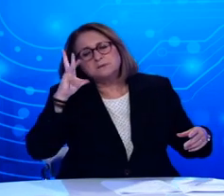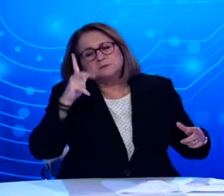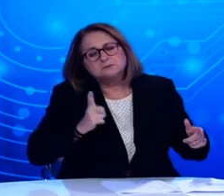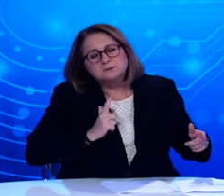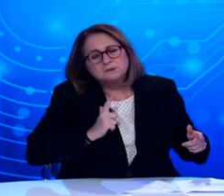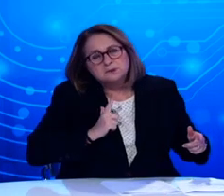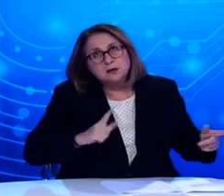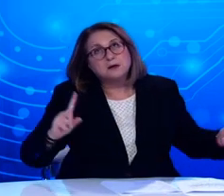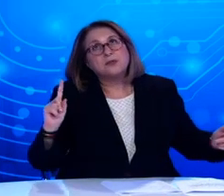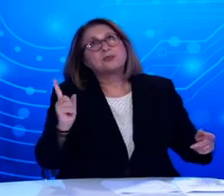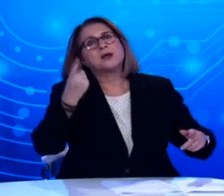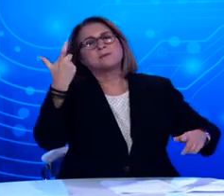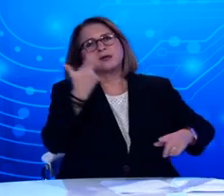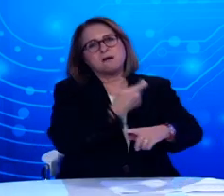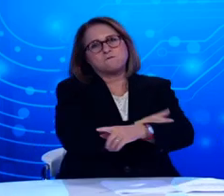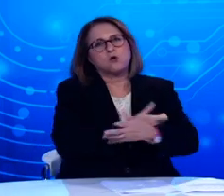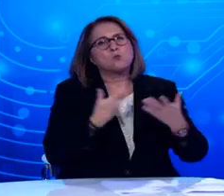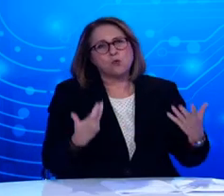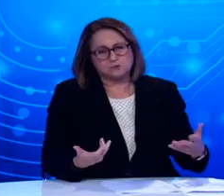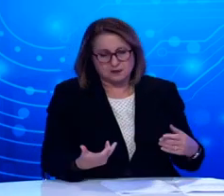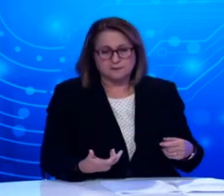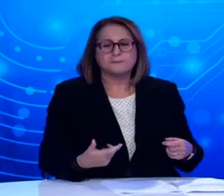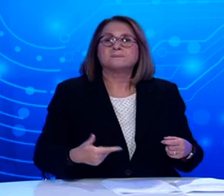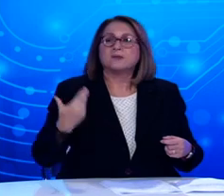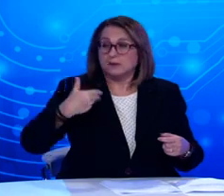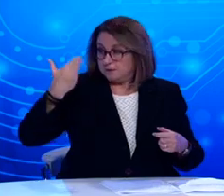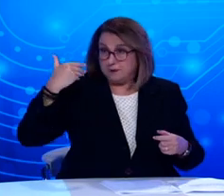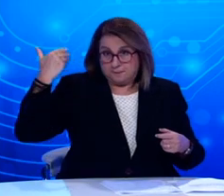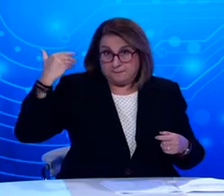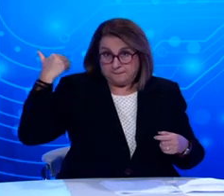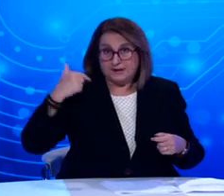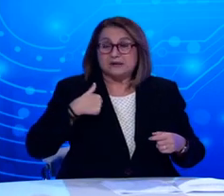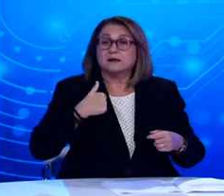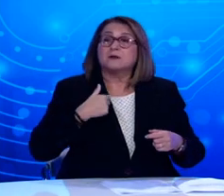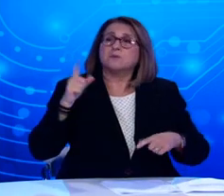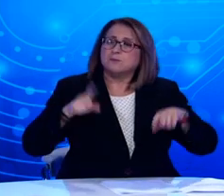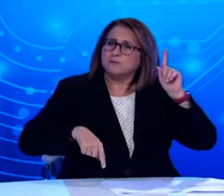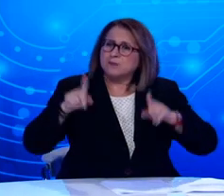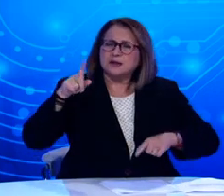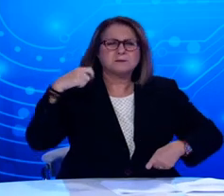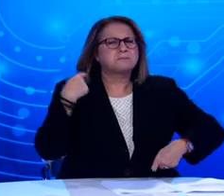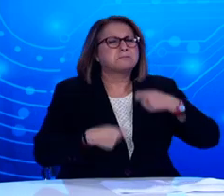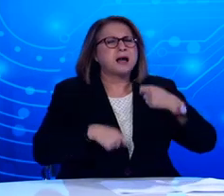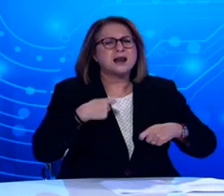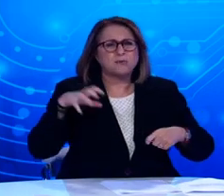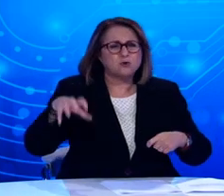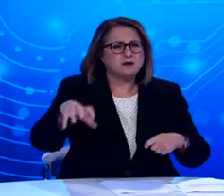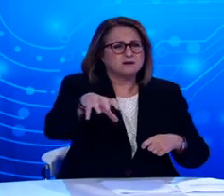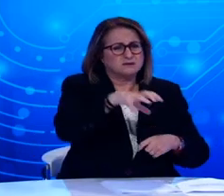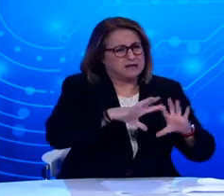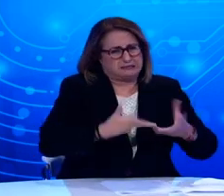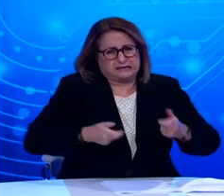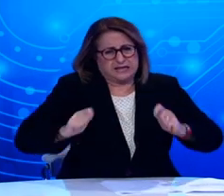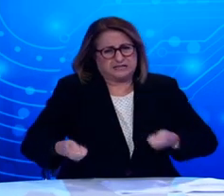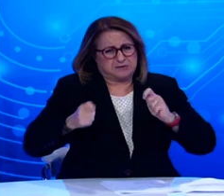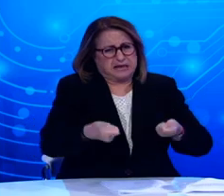από τα μέτρα που πήραμε σε διάφορες περιοχές της χώρας, το προηγούμενο διάστημα, παρά τις ενστάσεις που μπορούν να εκφράστηκαν από τοπικούς παράγοντες, τα μέτρα αυτά